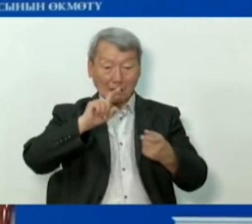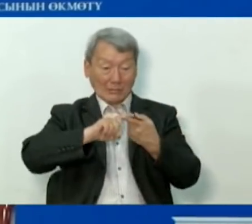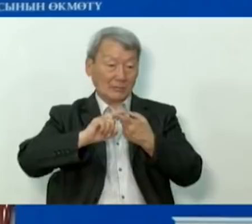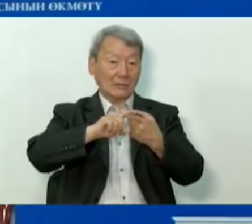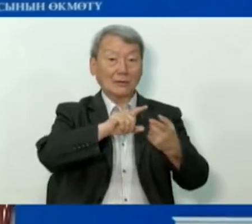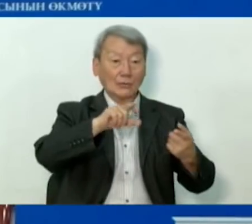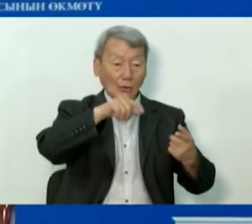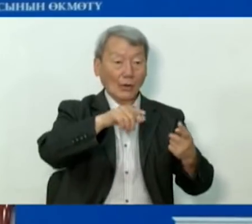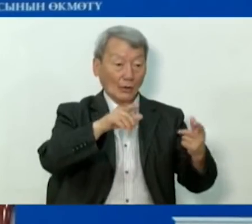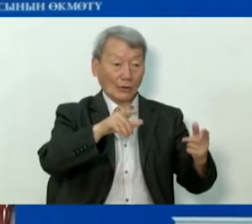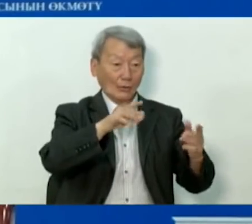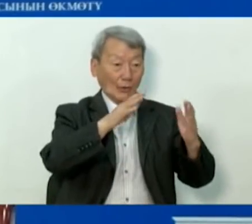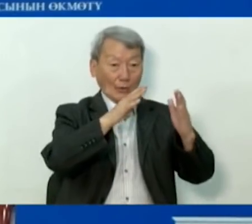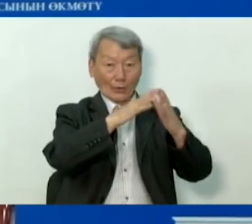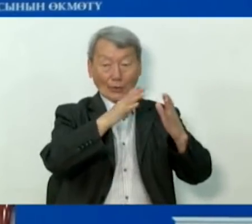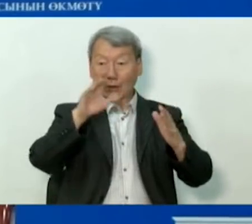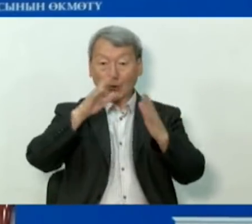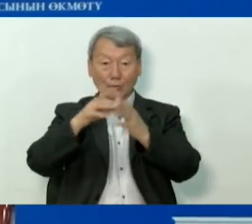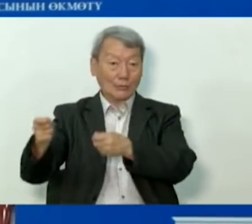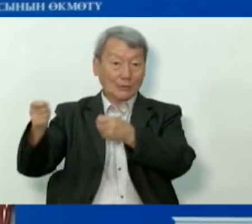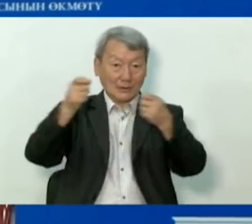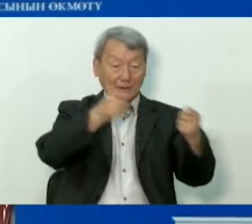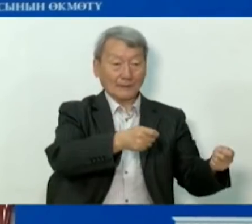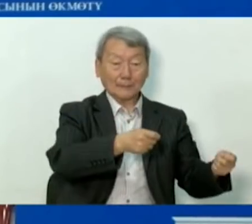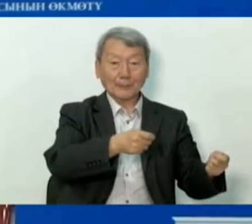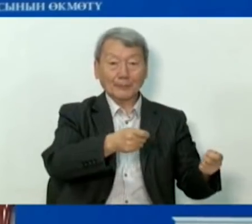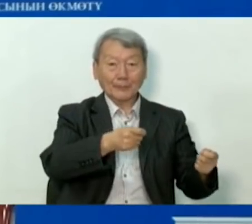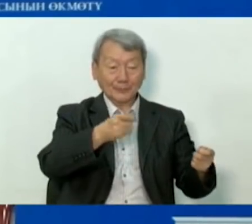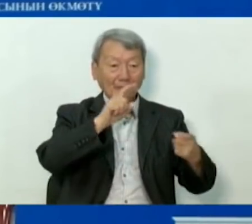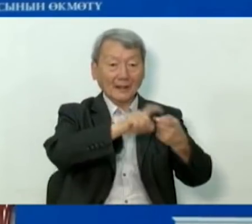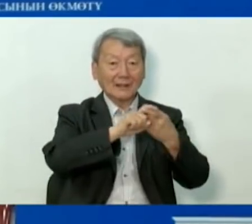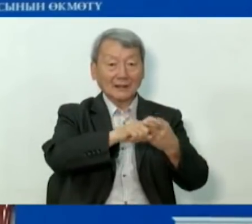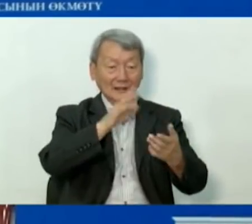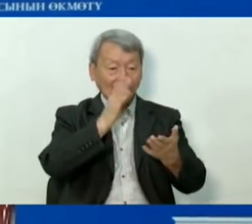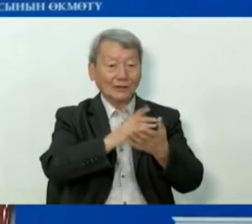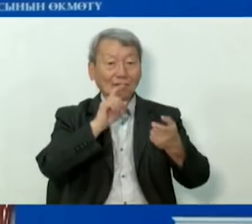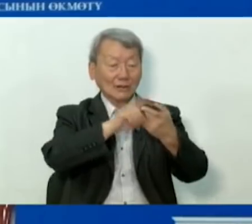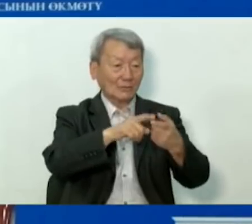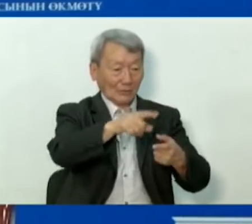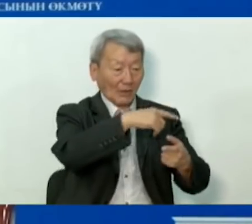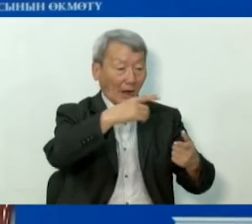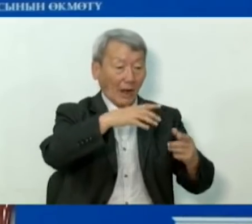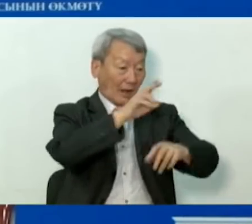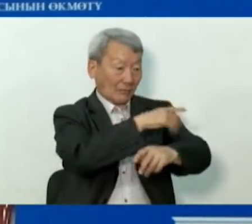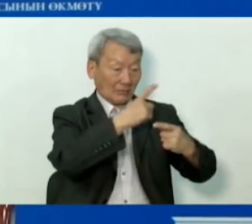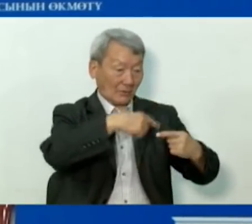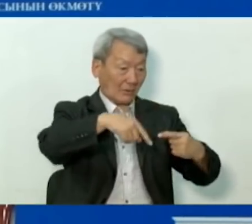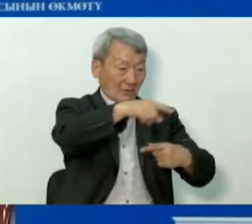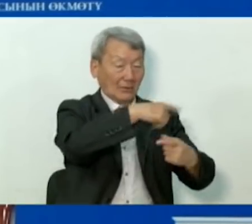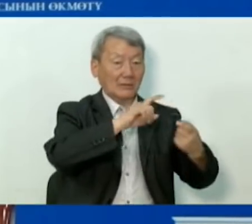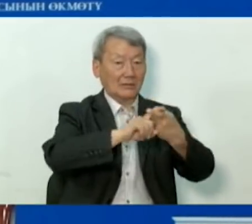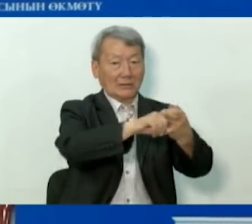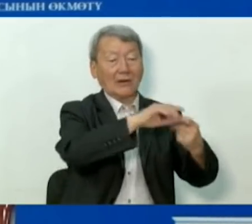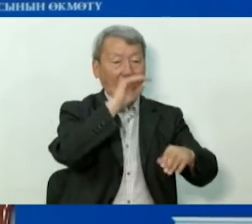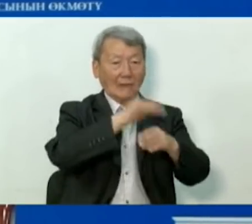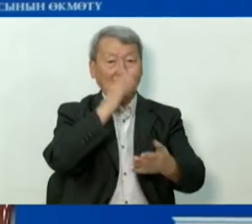даже домой, из дома привозят, у некоторых зараженные есть контакты, а потом они передают на работе